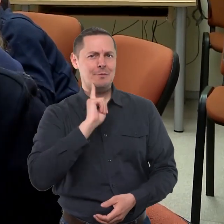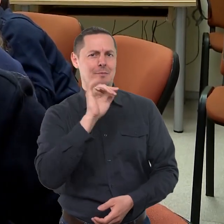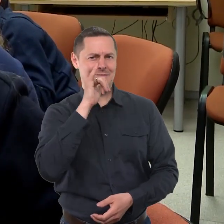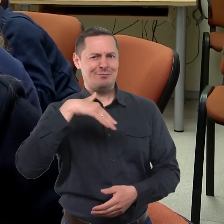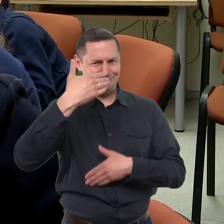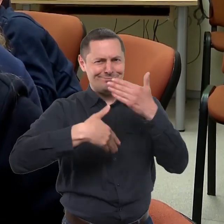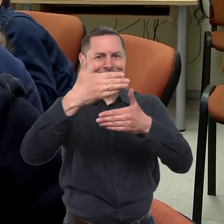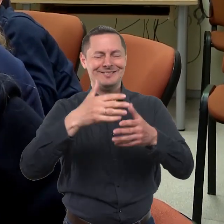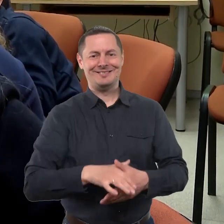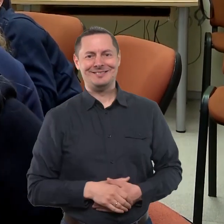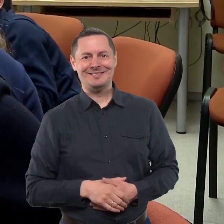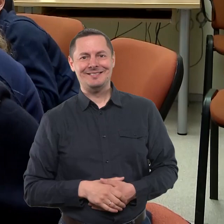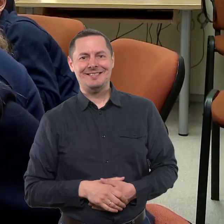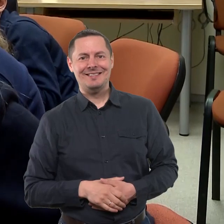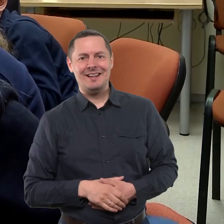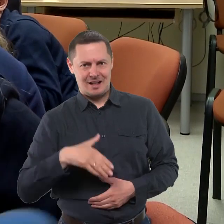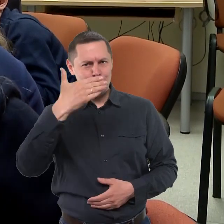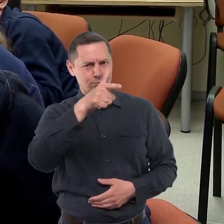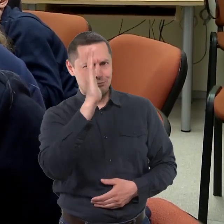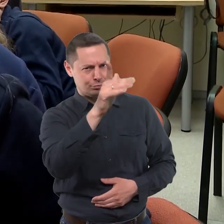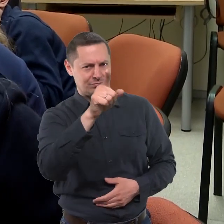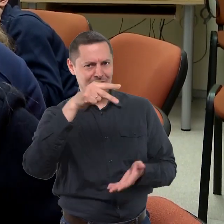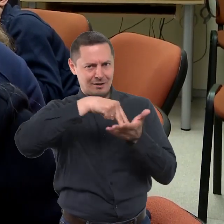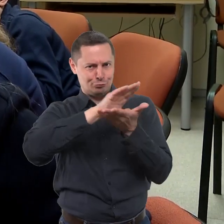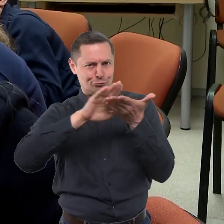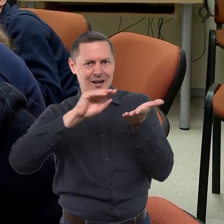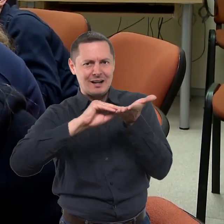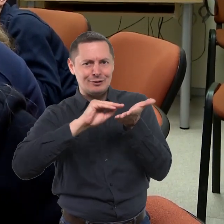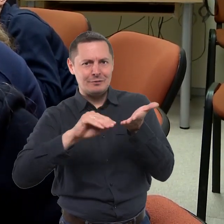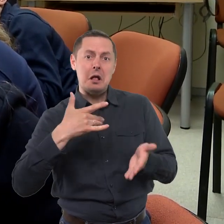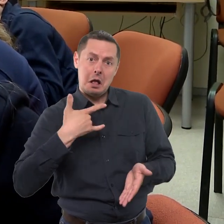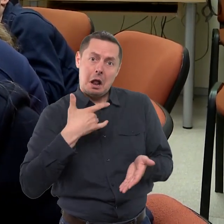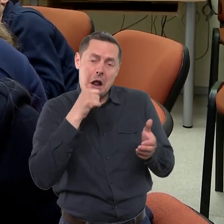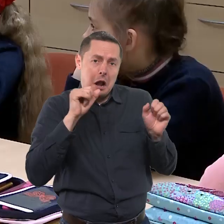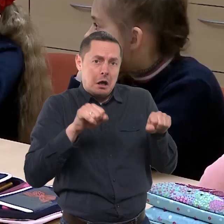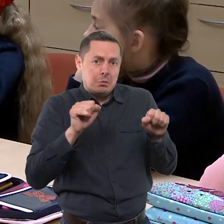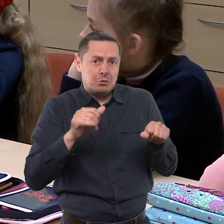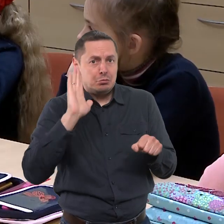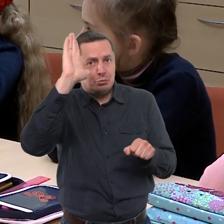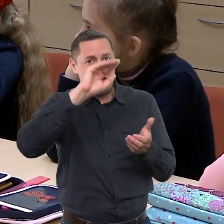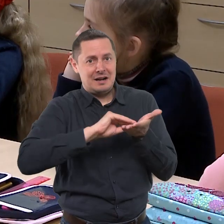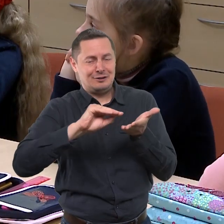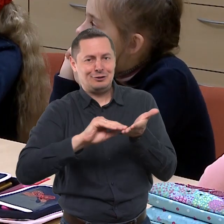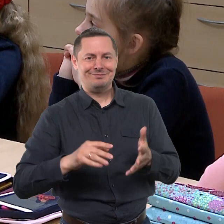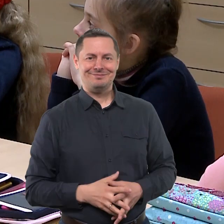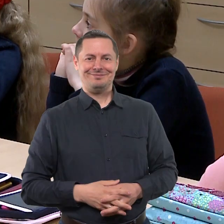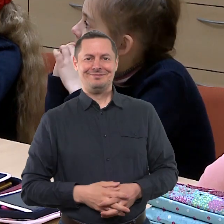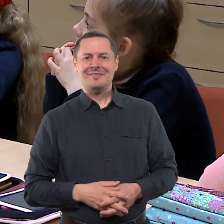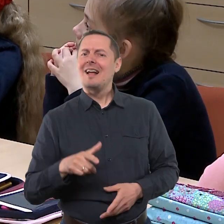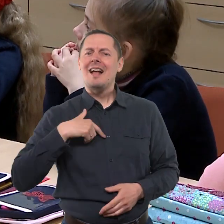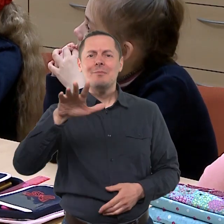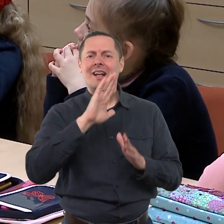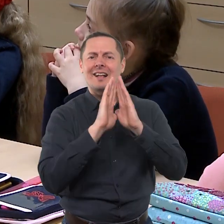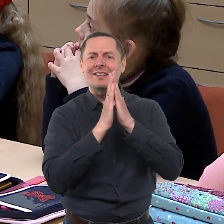pabandyti. Norėtum gal būti rašytoja ateityje? Gal, šiaip gal ir norėčiau. Buvo pristatyta ir